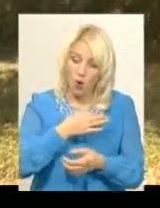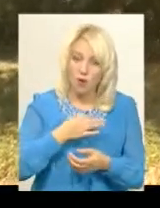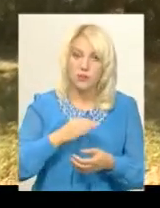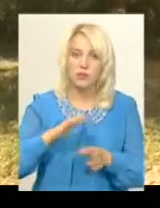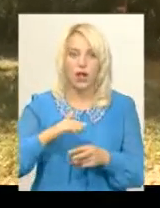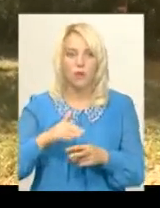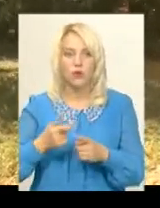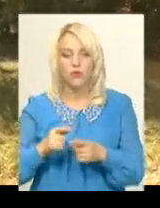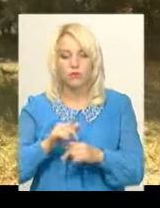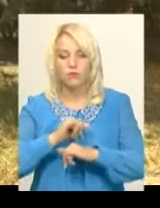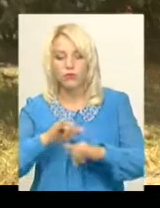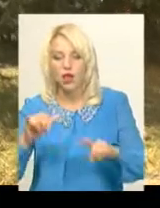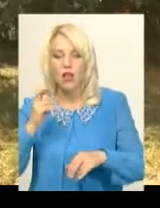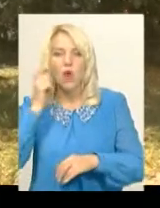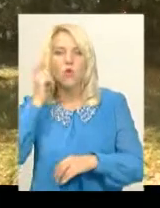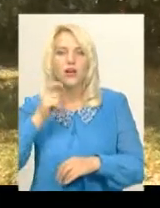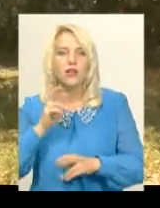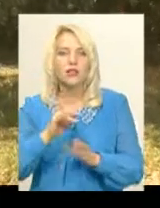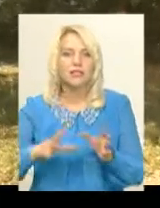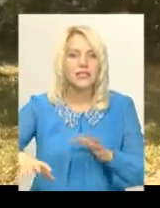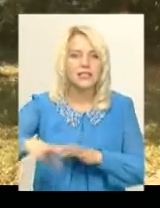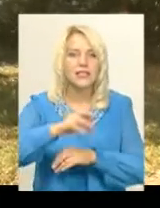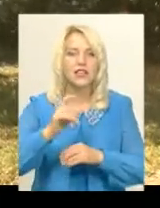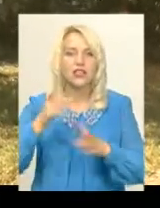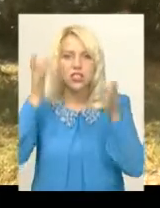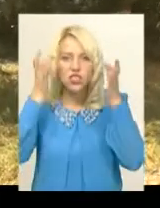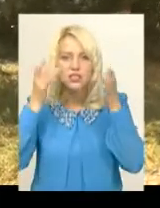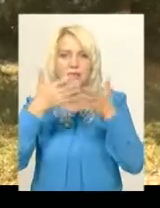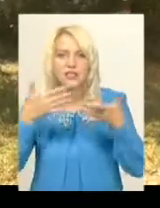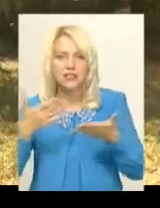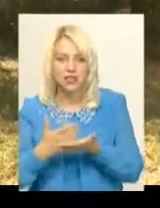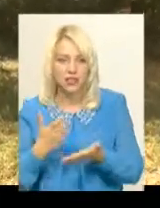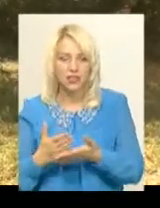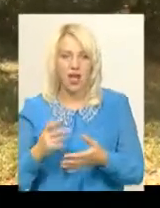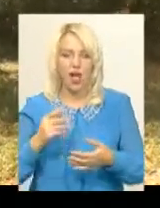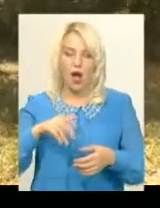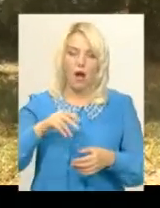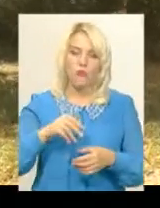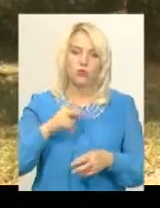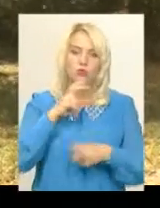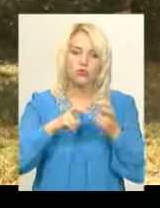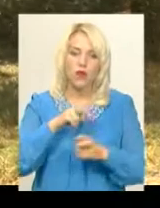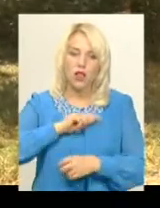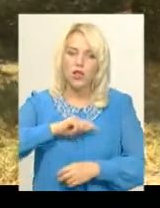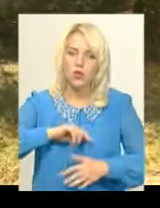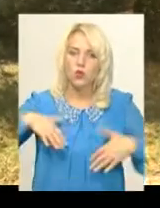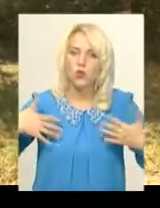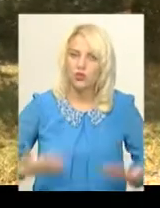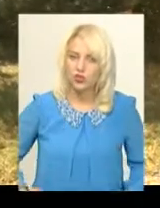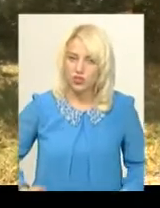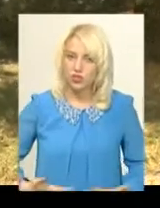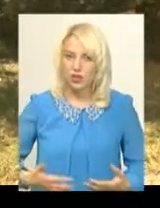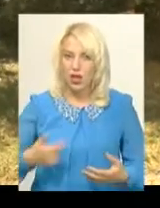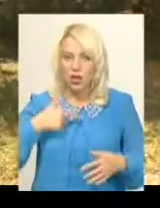почало розширюватися по українських головних оборах, потім я почала шукати сорочки і традиційний наш одяг. І я тоді зрозуміла, наскільки